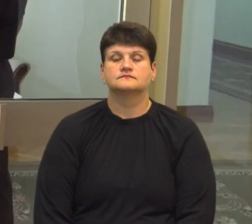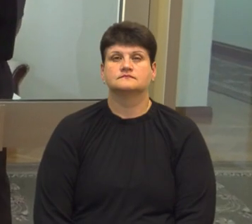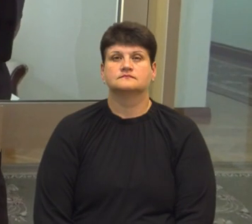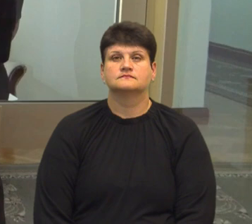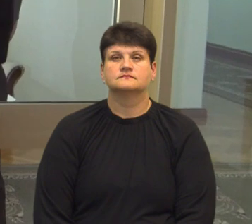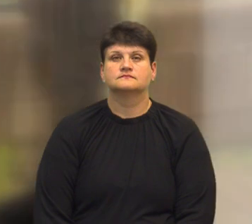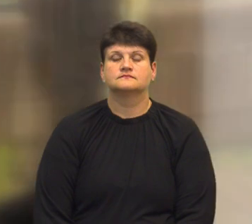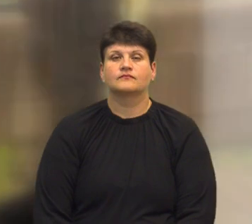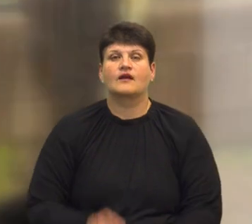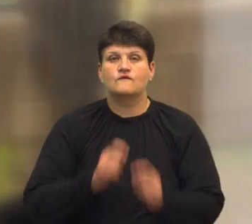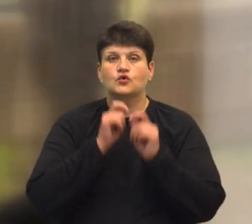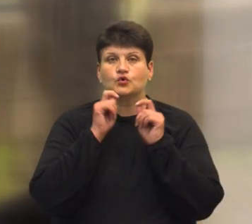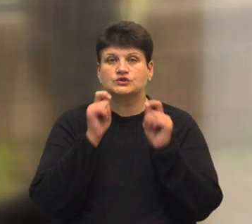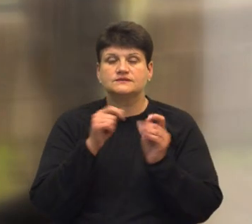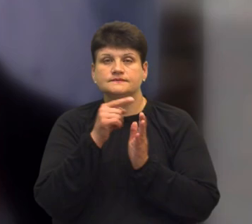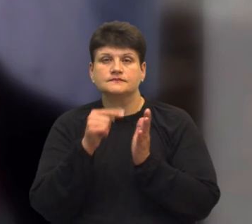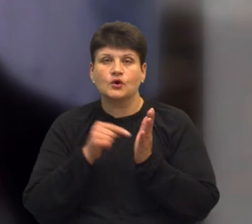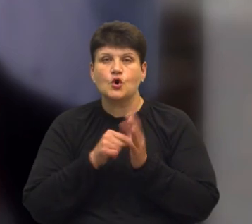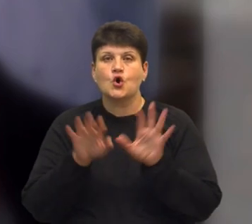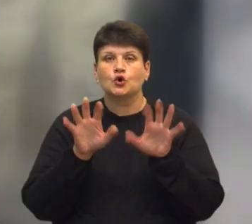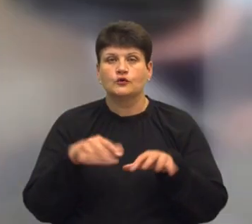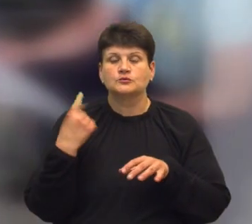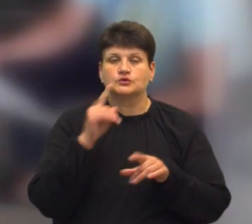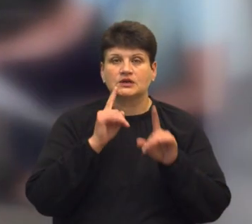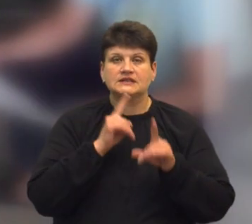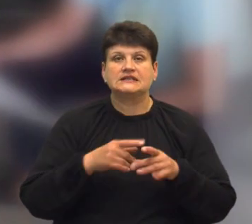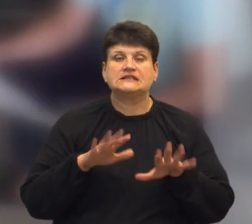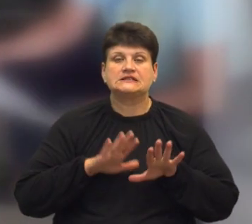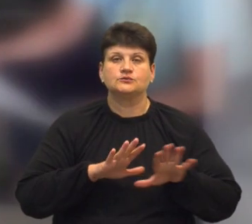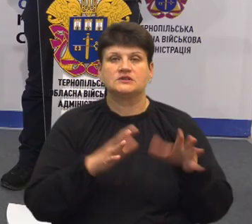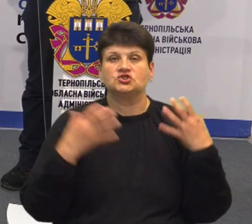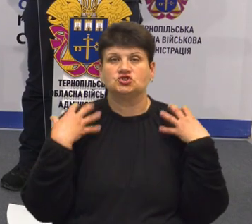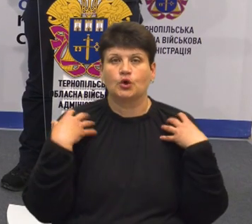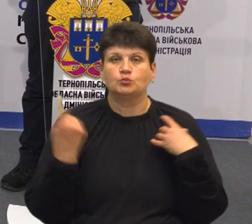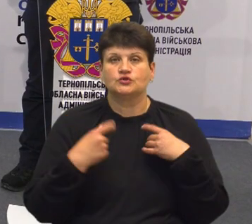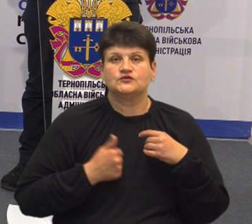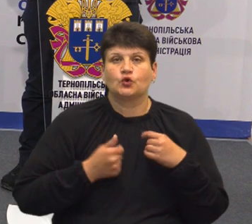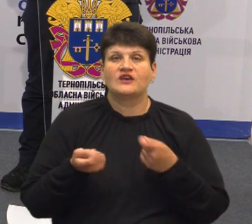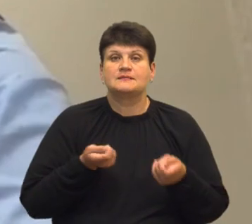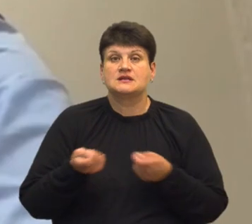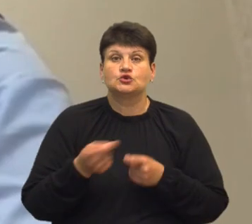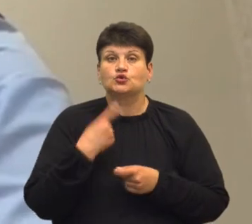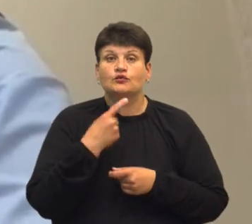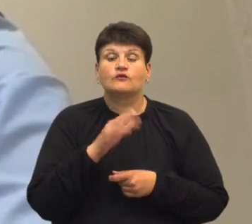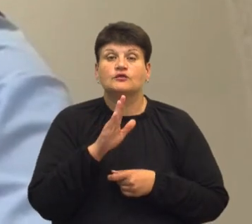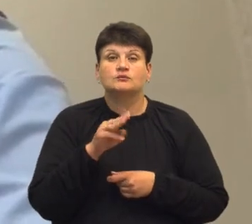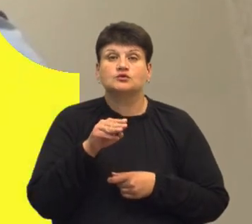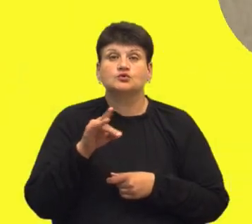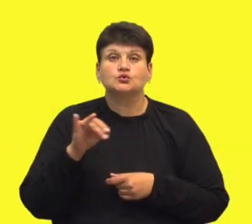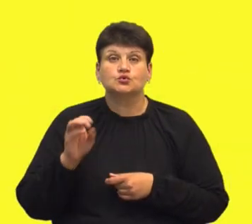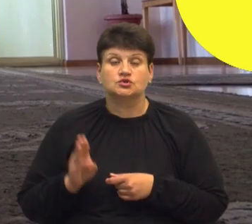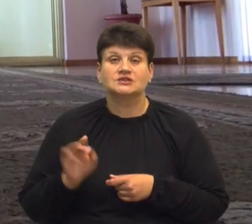Вручили підозри голові облради та заступникам начальника обласної військової адміністрації. Що каже Володимир Труш та прокурор?